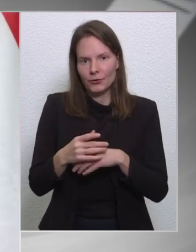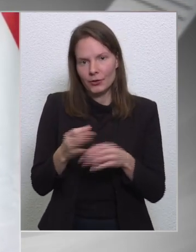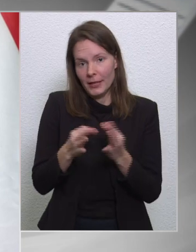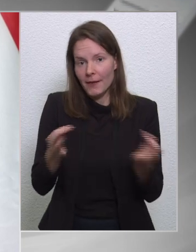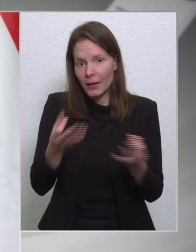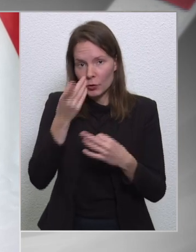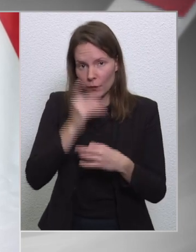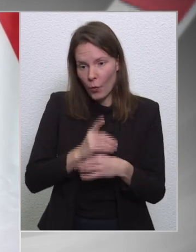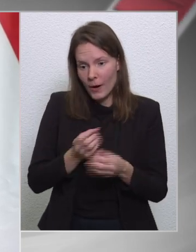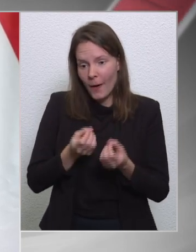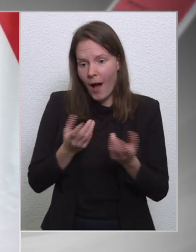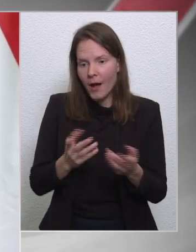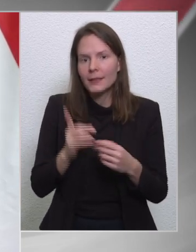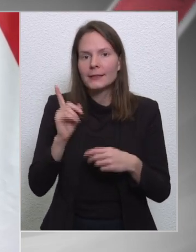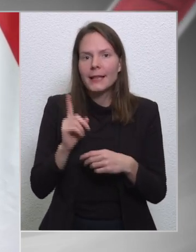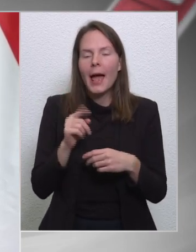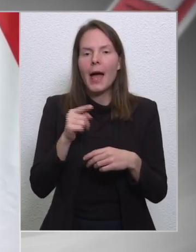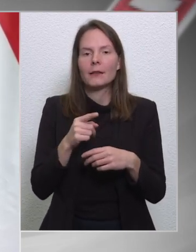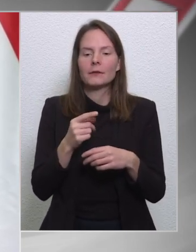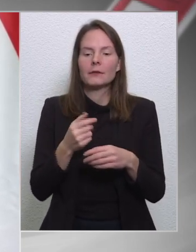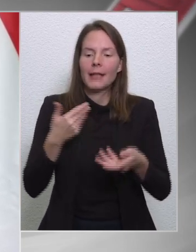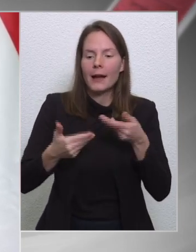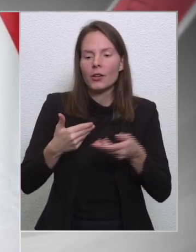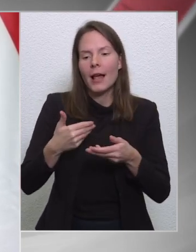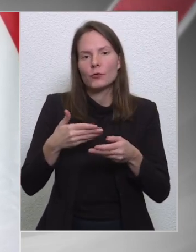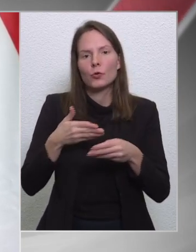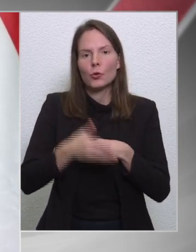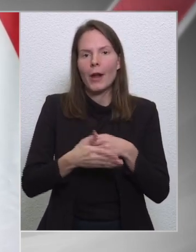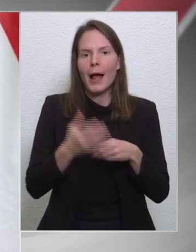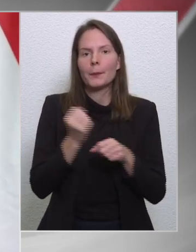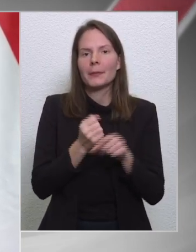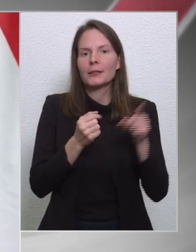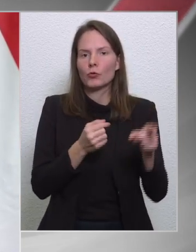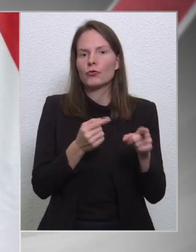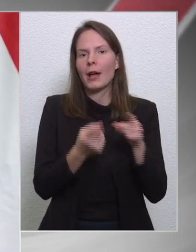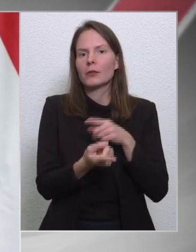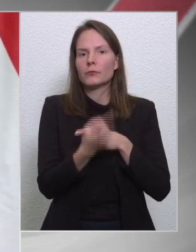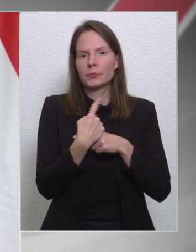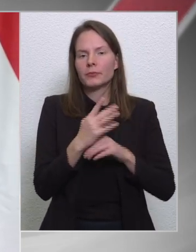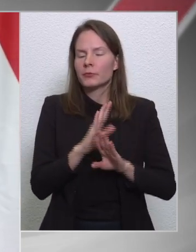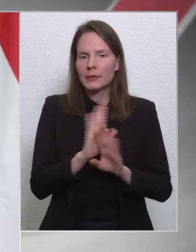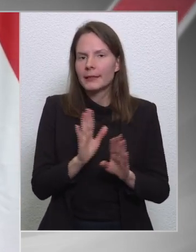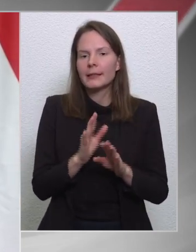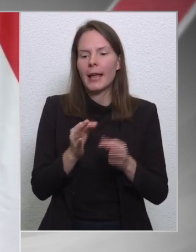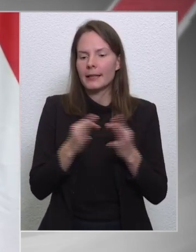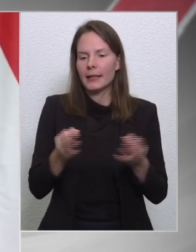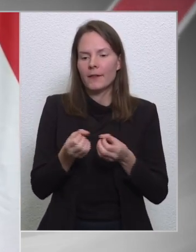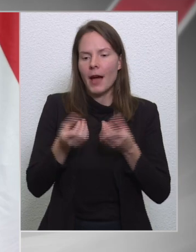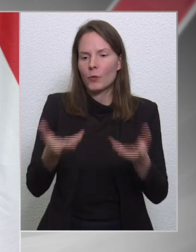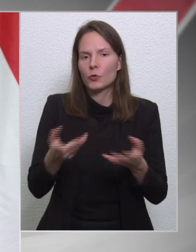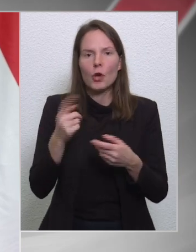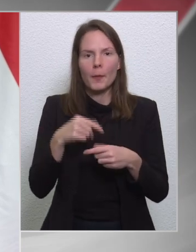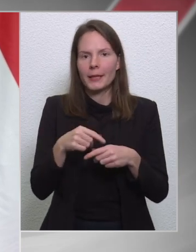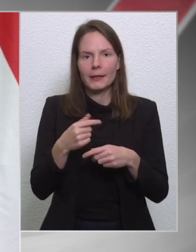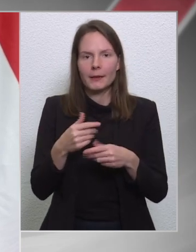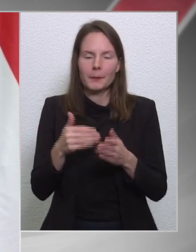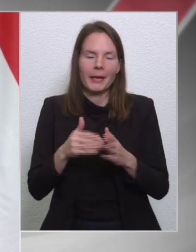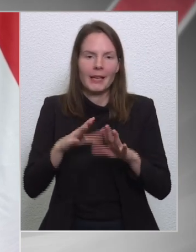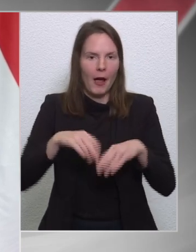volna, eddig a tárgyalások során kérte a bizottság, hogy ne hozzuk nyilvánosságra a még el nem fogadott nemzeti tervet.